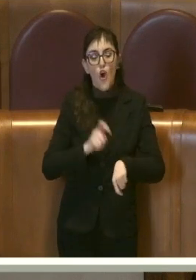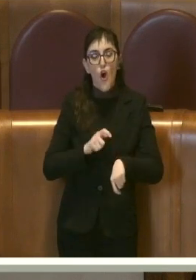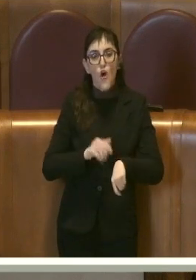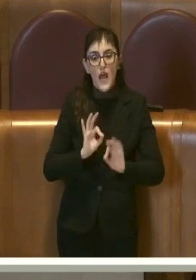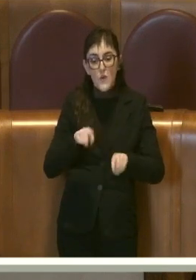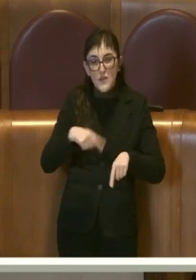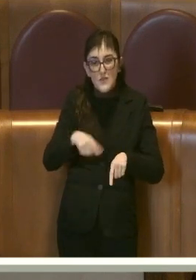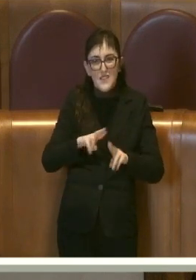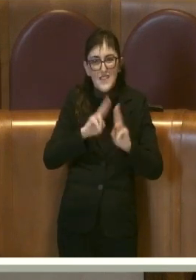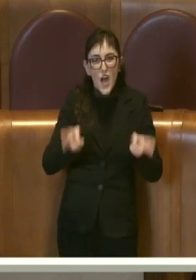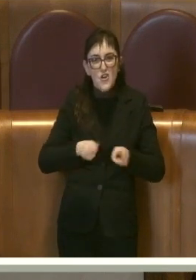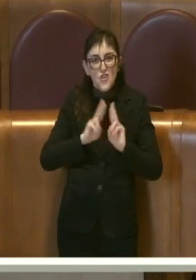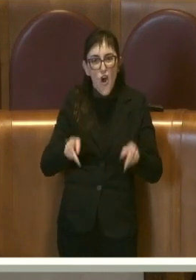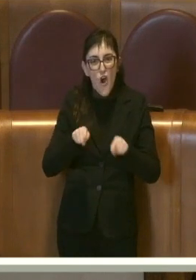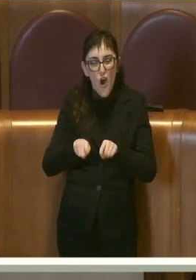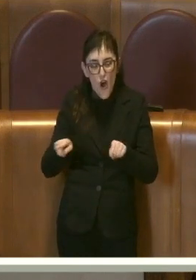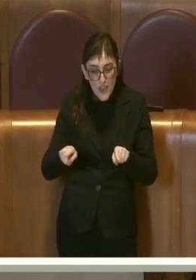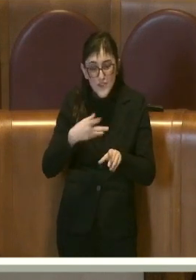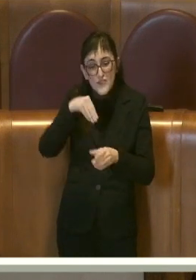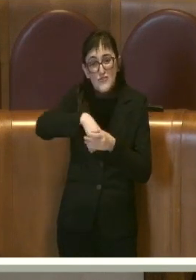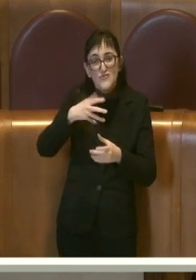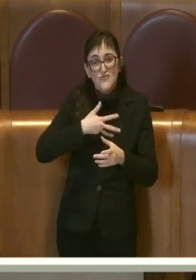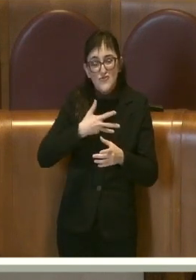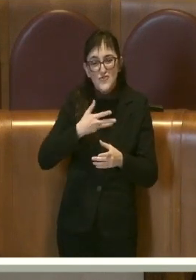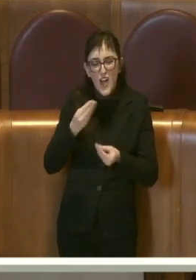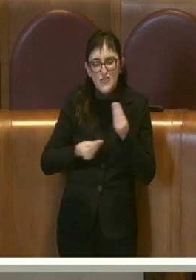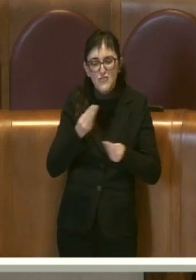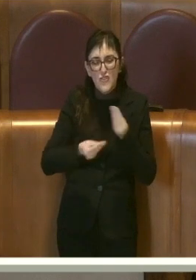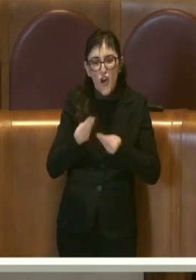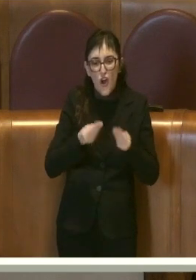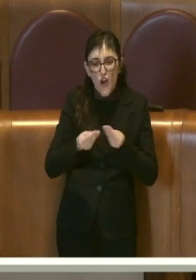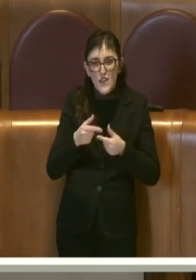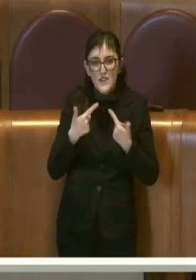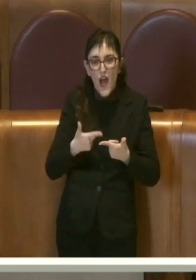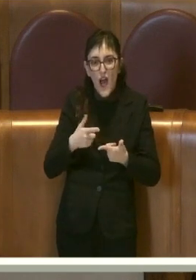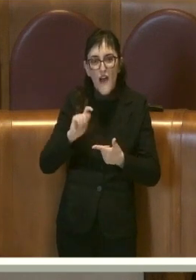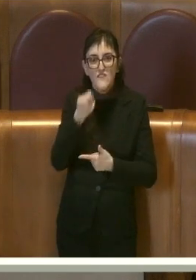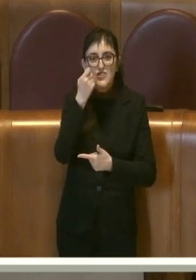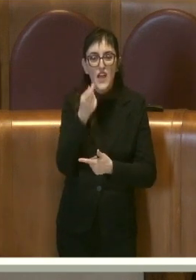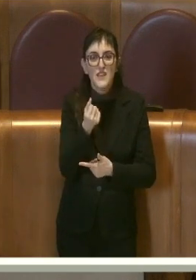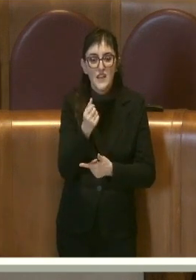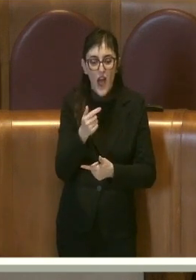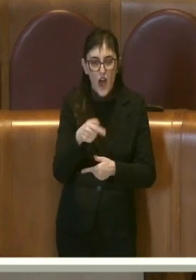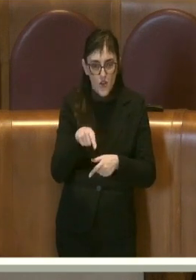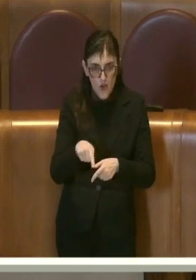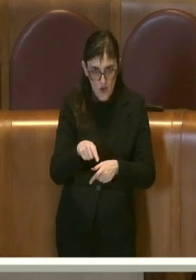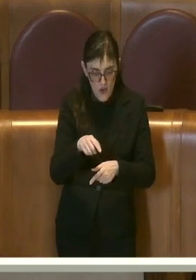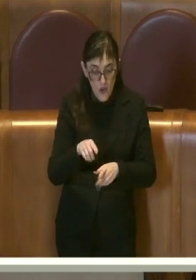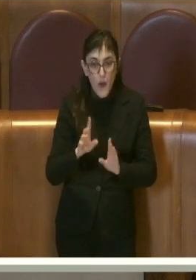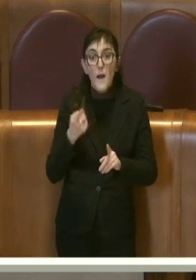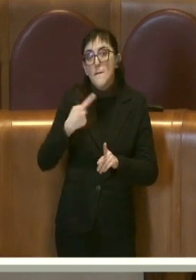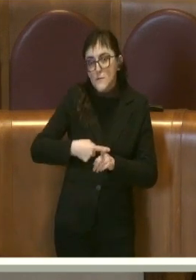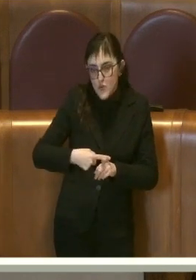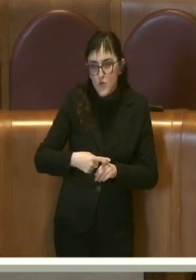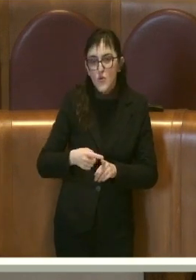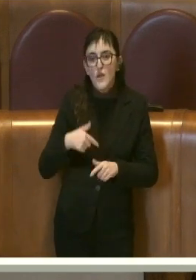presenti apparecchi di svago convincita in denaro a valutare inoltre l'opportunità di inasprire le